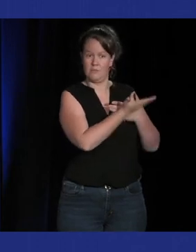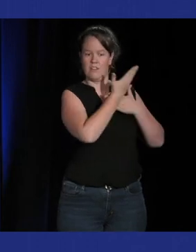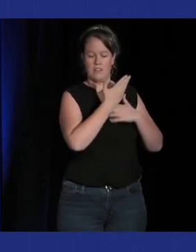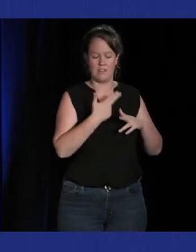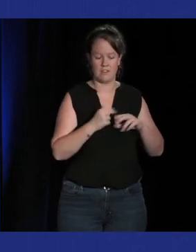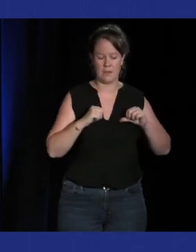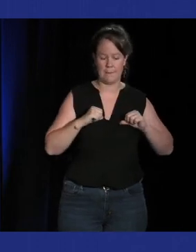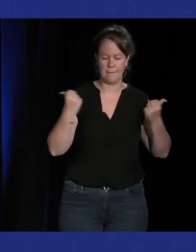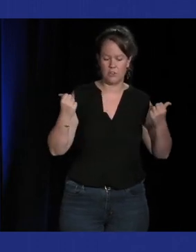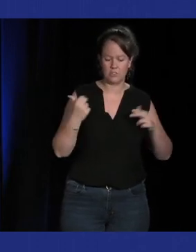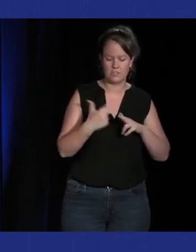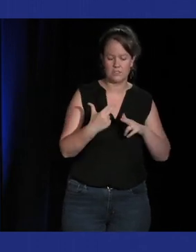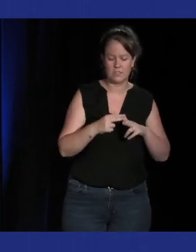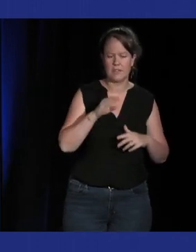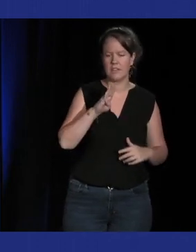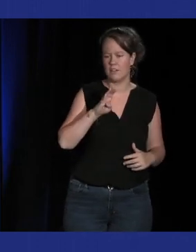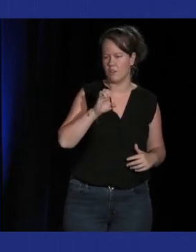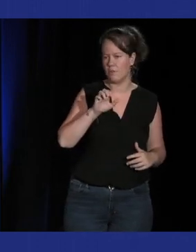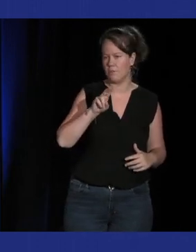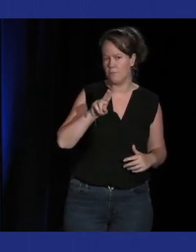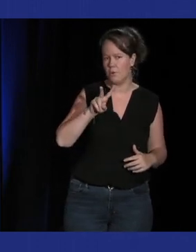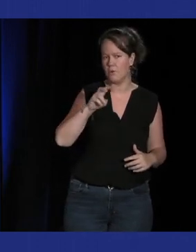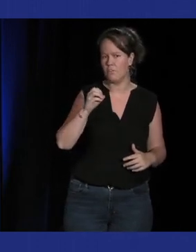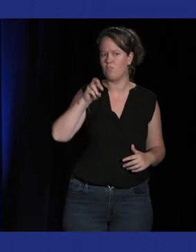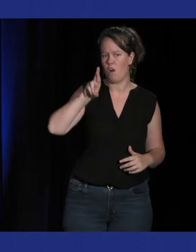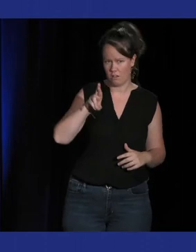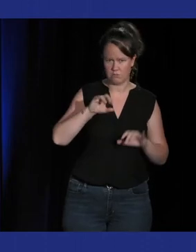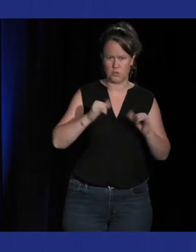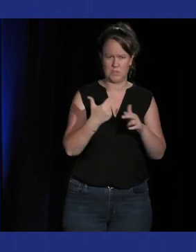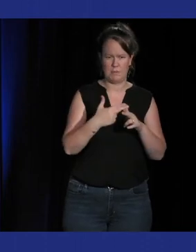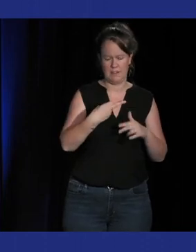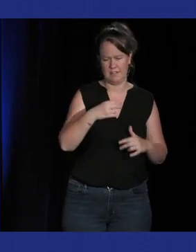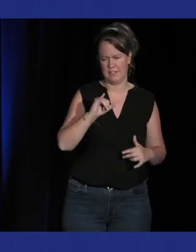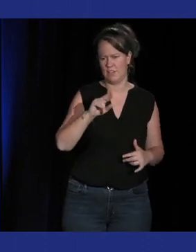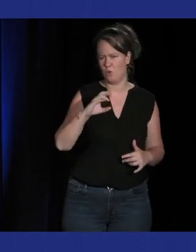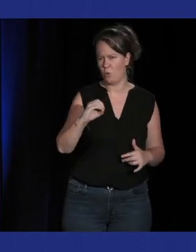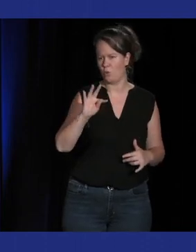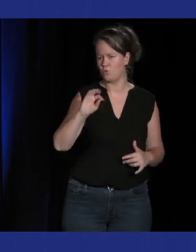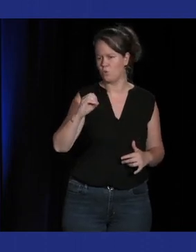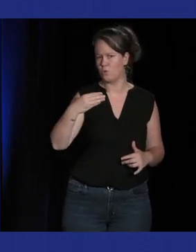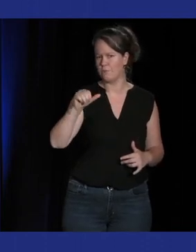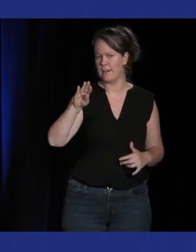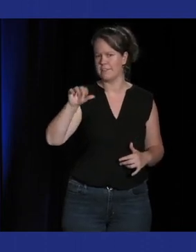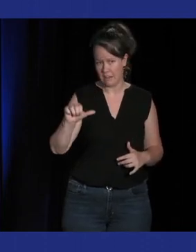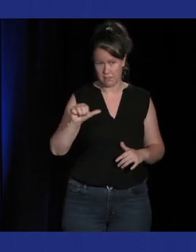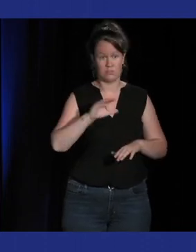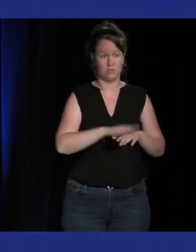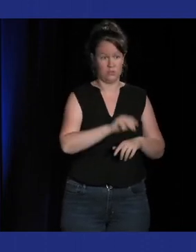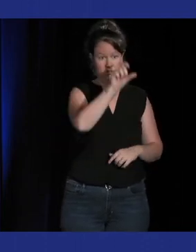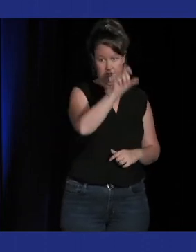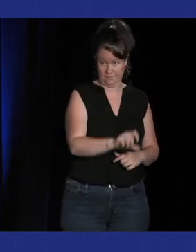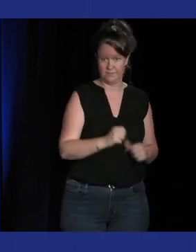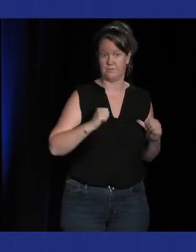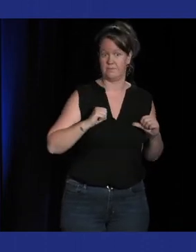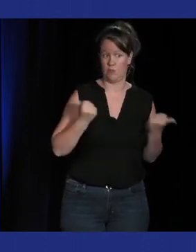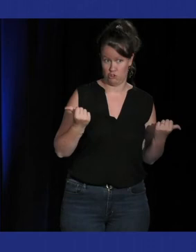s'appelle Beauvoir dans Nier Automata dont tous les coups sont calés par rapport à la musique puisque c'est dans un contexte de chanteuse d